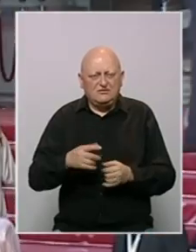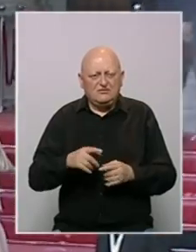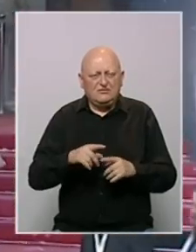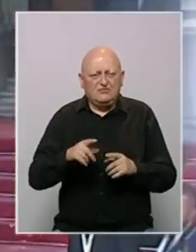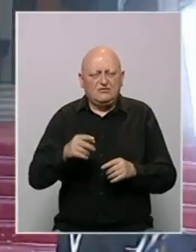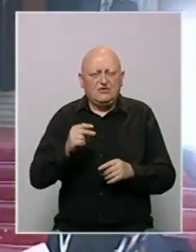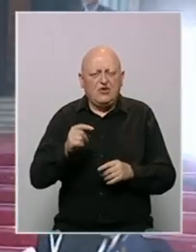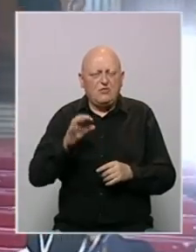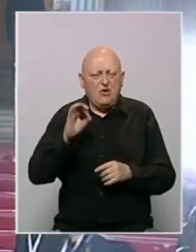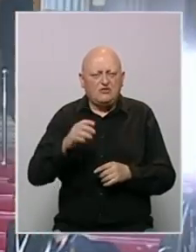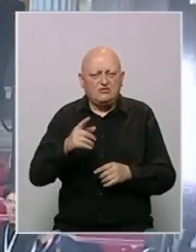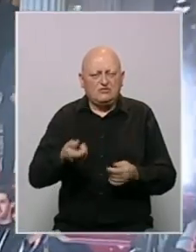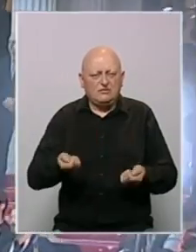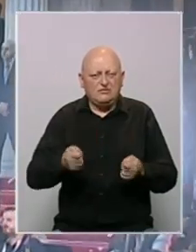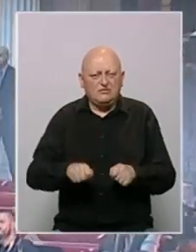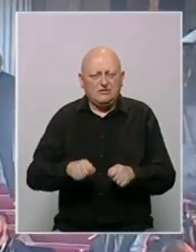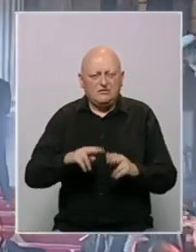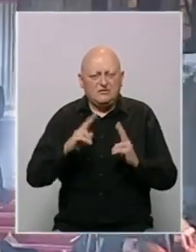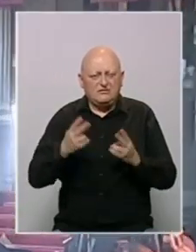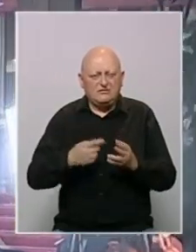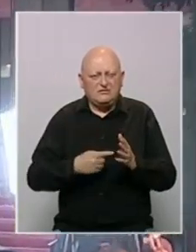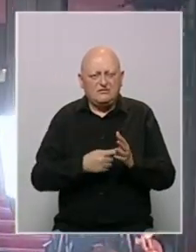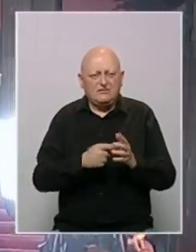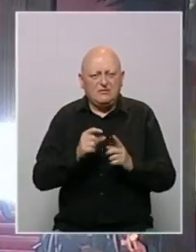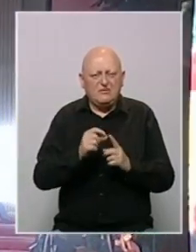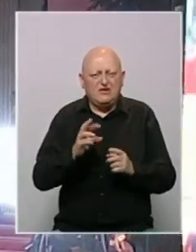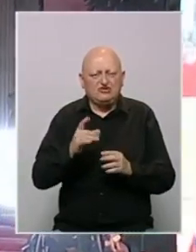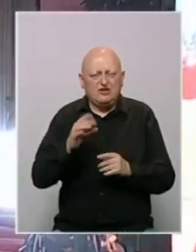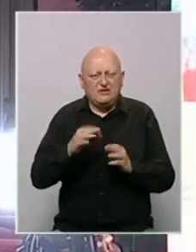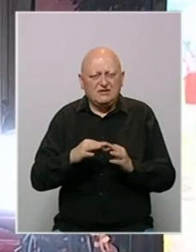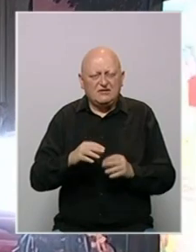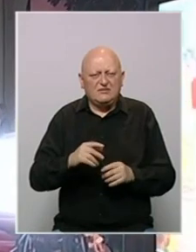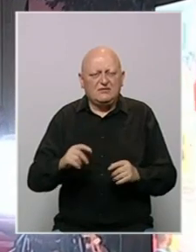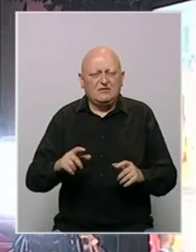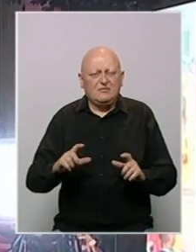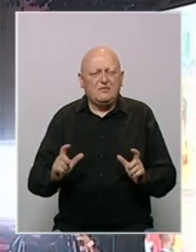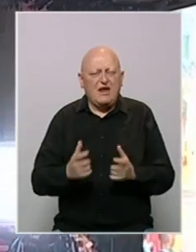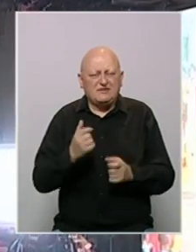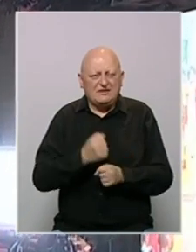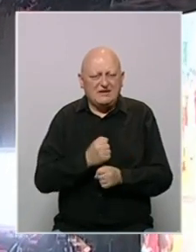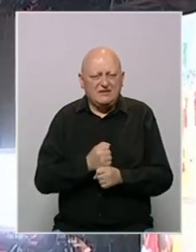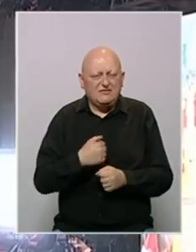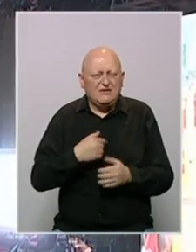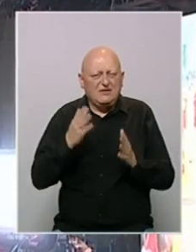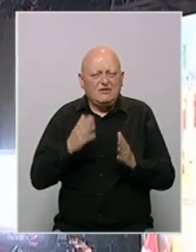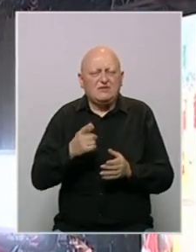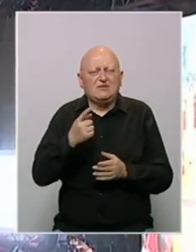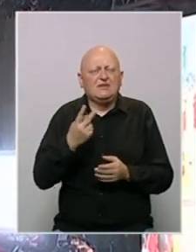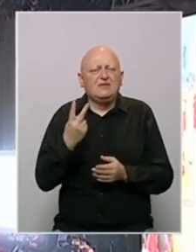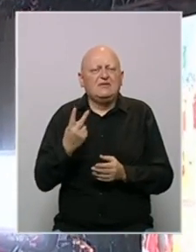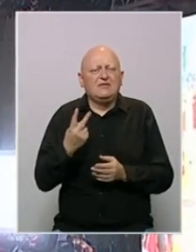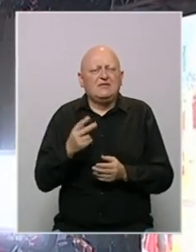Rubena oslunda, na zatvaranju svjetska premijera novog filma Pjera žalice, Praznik rada, tako da vjerujem da su te dvije